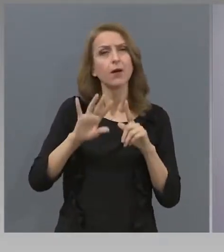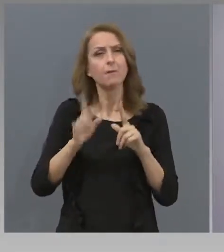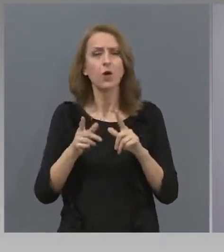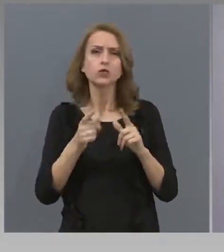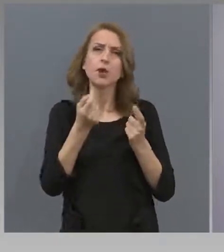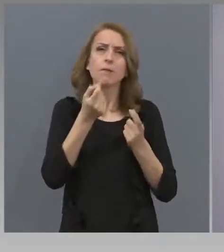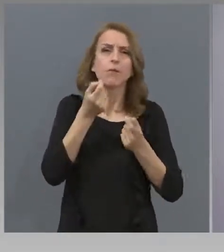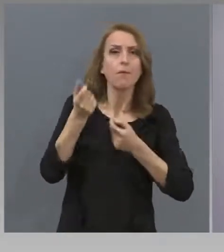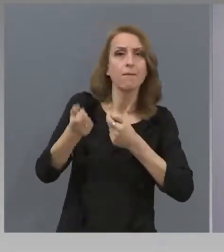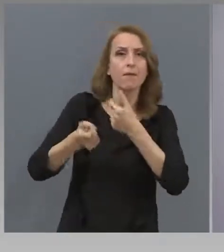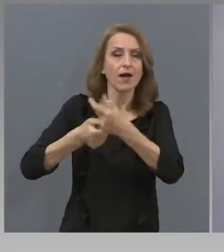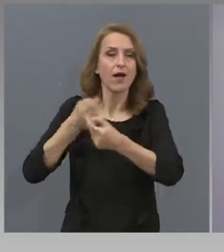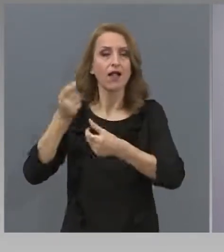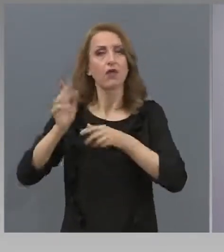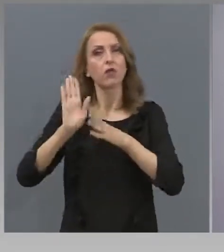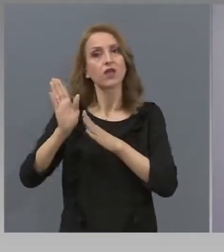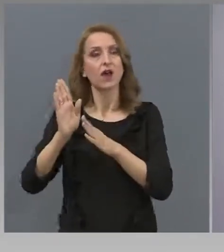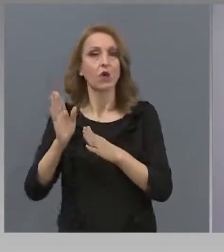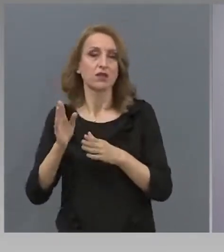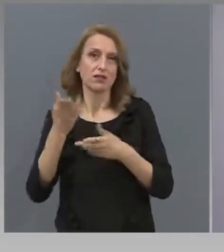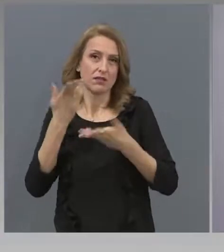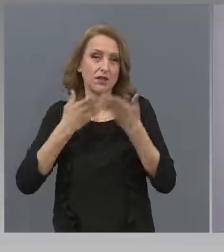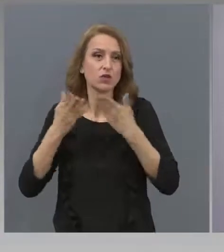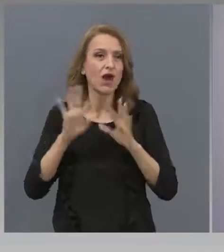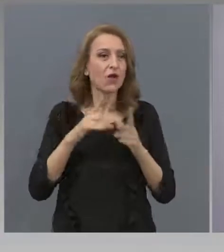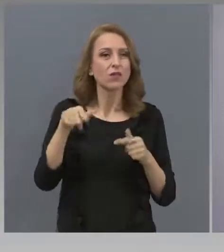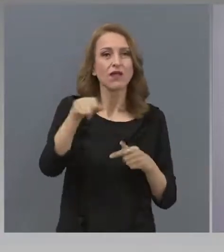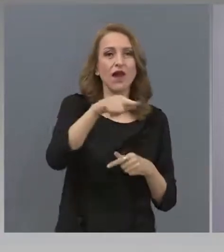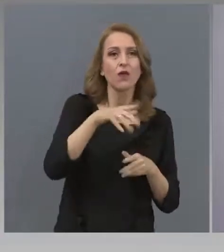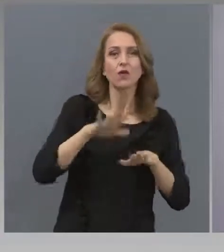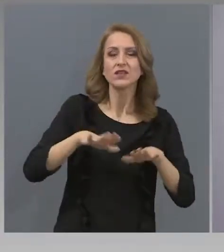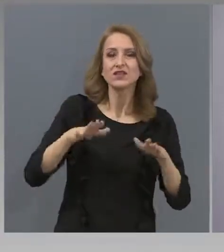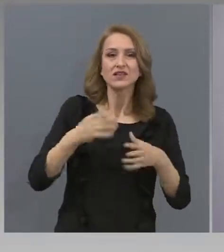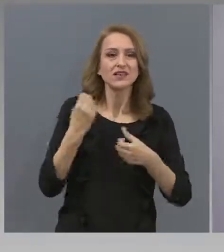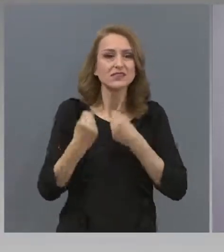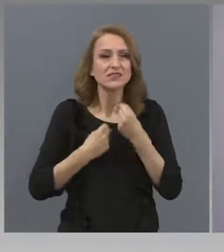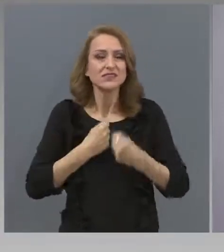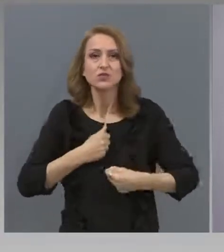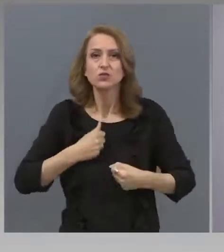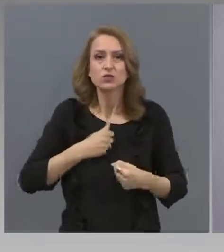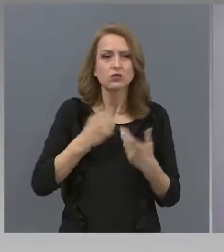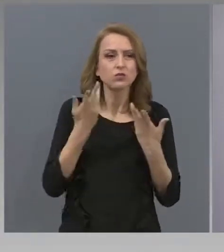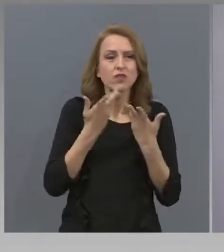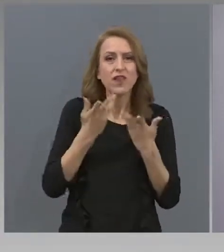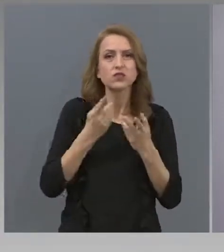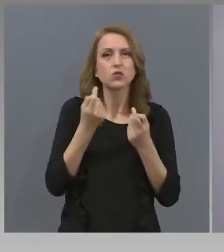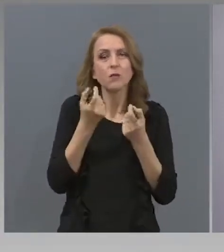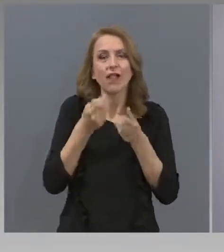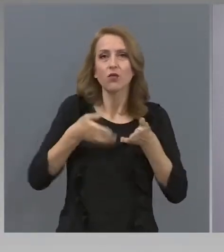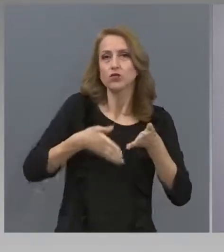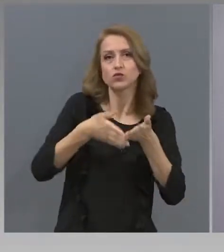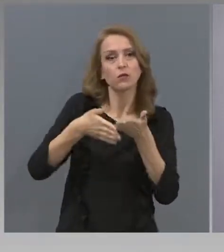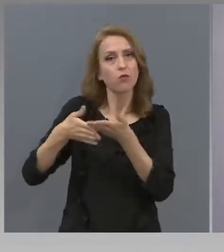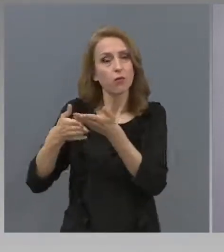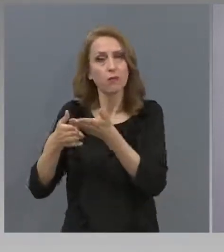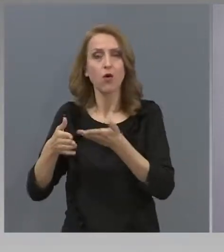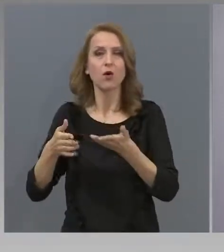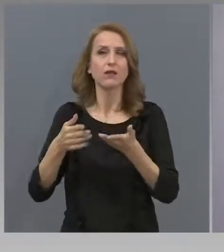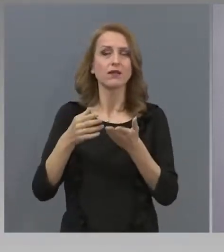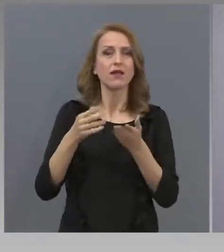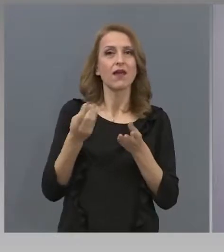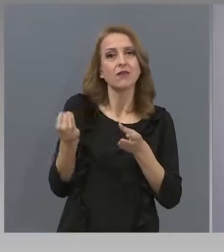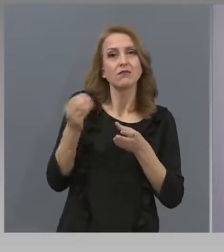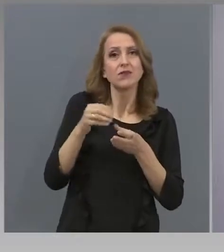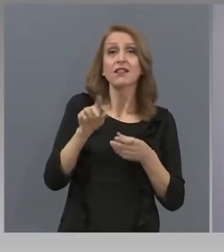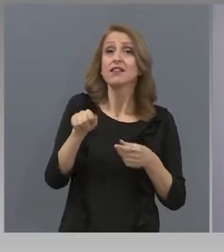присъствено част от дейности за преодоляване на образователни трудности, което ще бъде варианта за диференцирано отучване